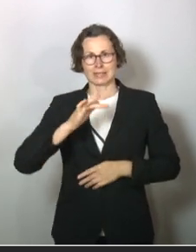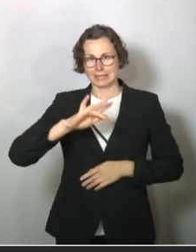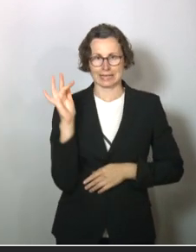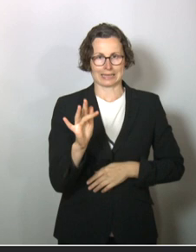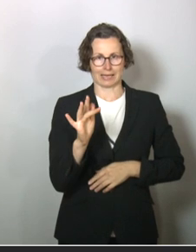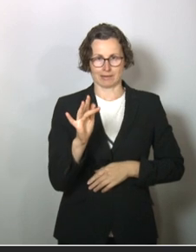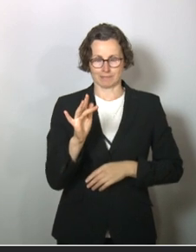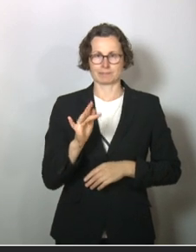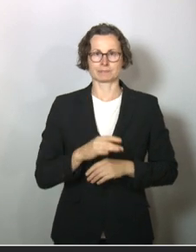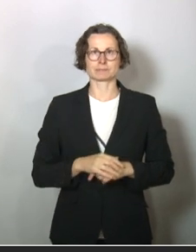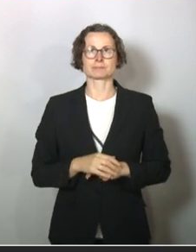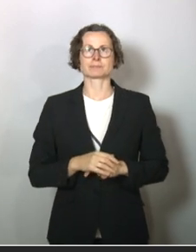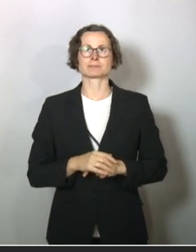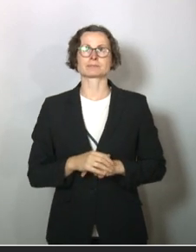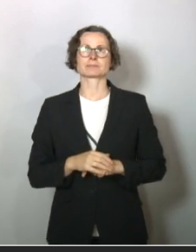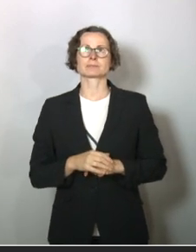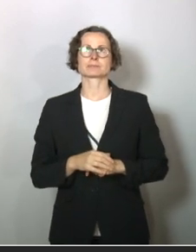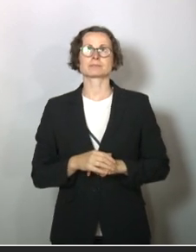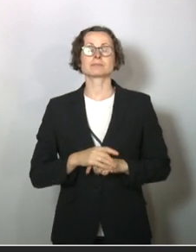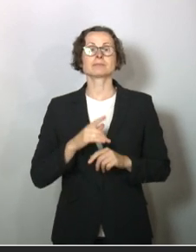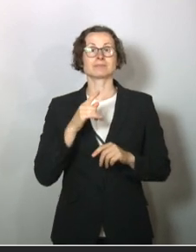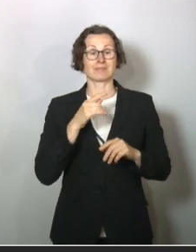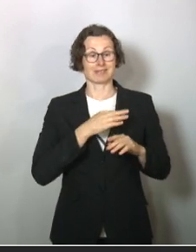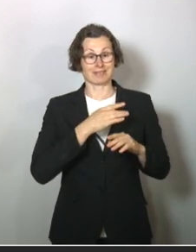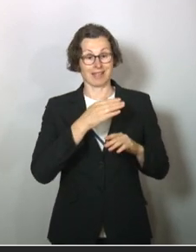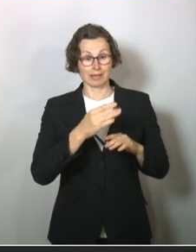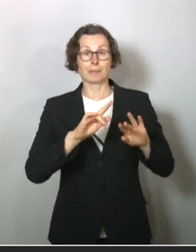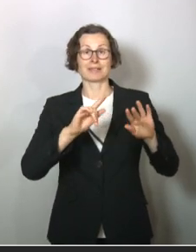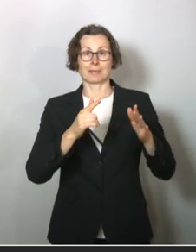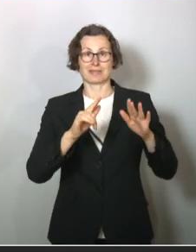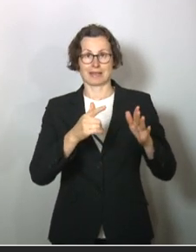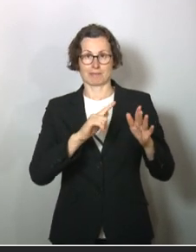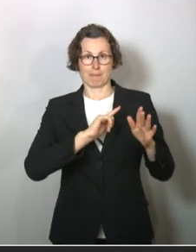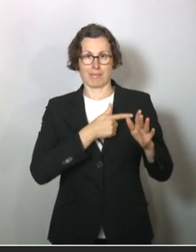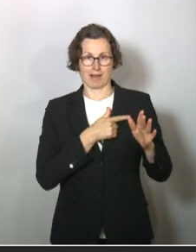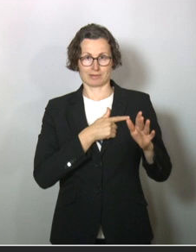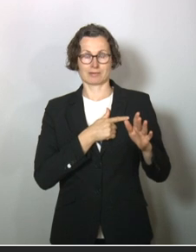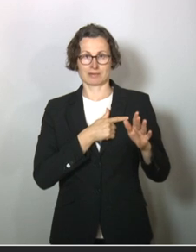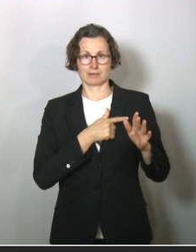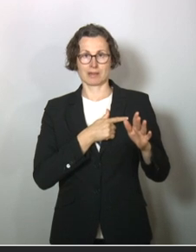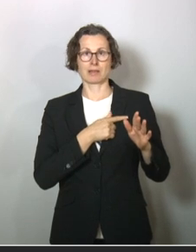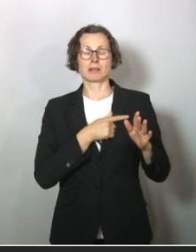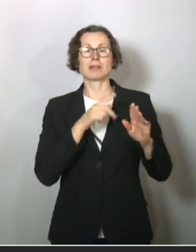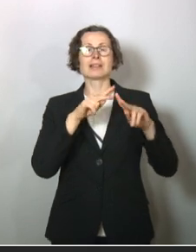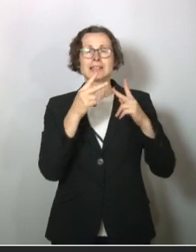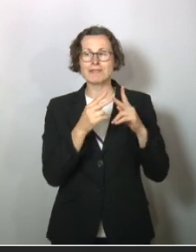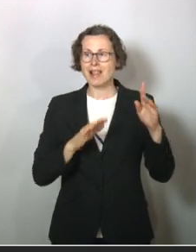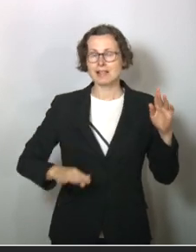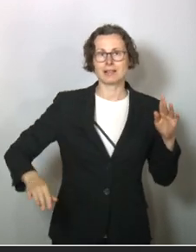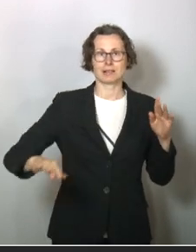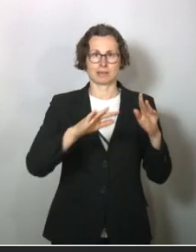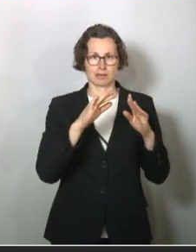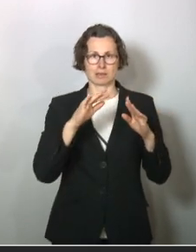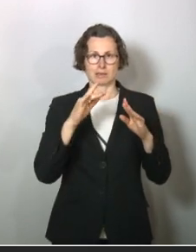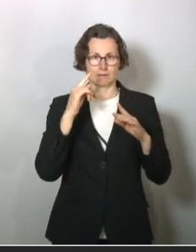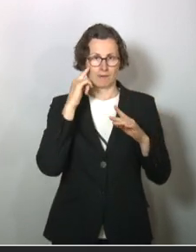der epistemischen Bedingungen. Spätestens seit dem 17. März wusste die Welt, oder jedenfalls die,